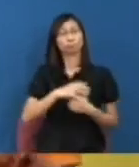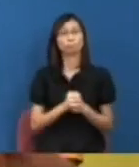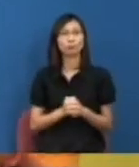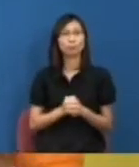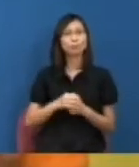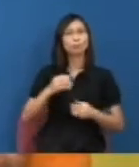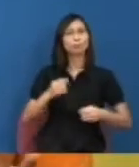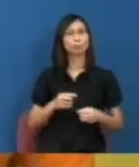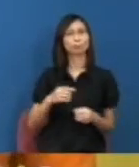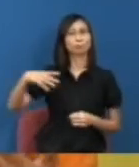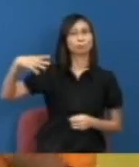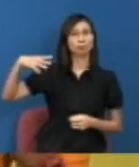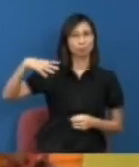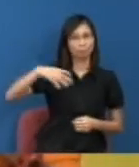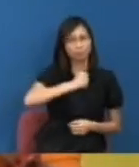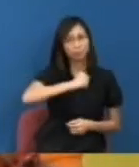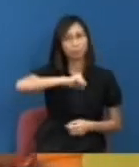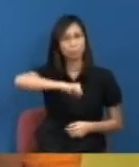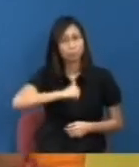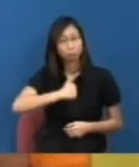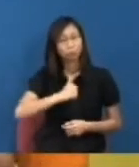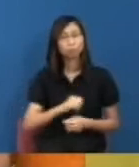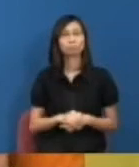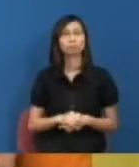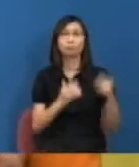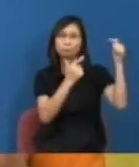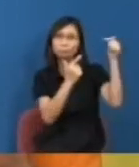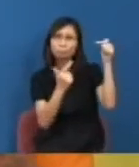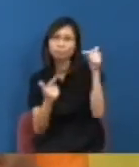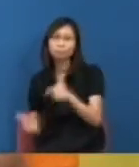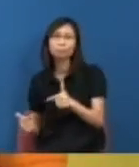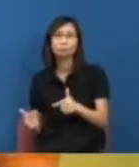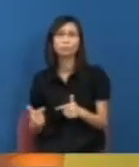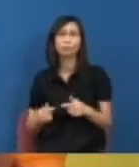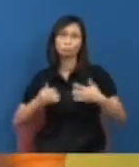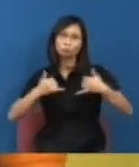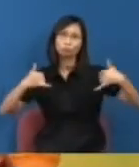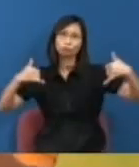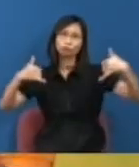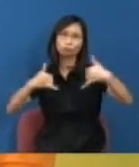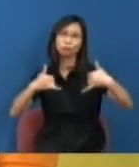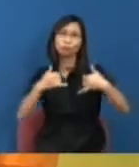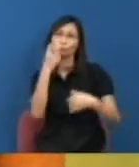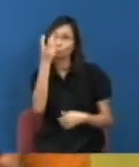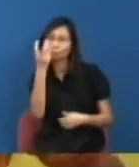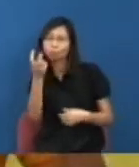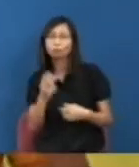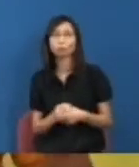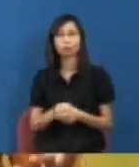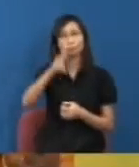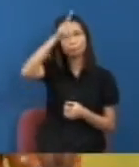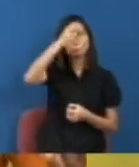游除立資然後又到整個訪問過程裡面的特區政府官員